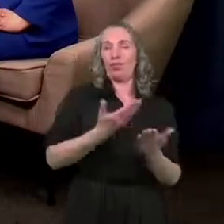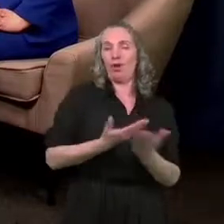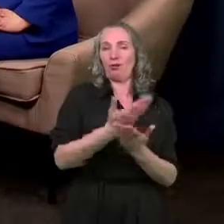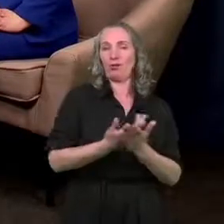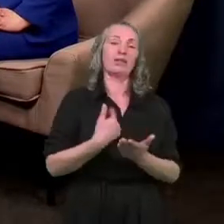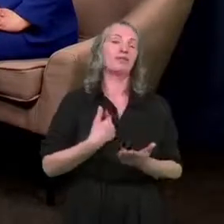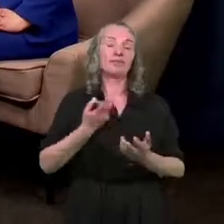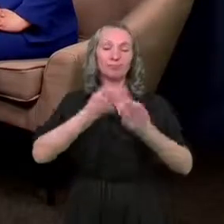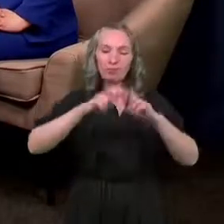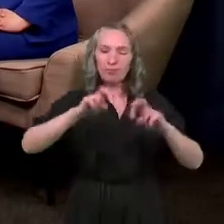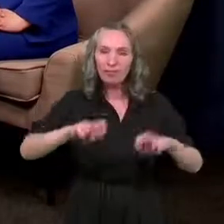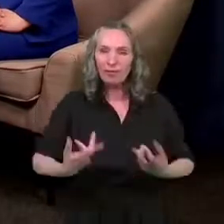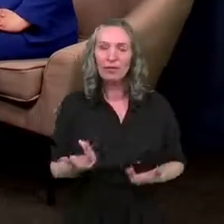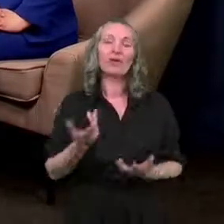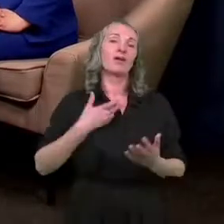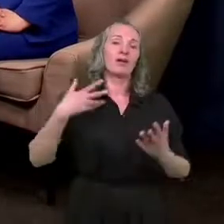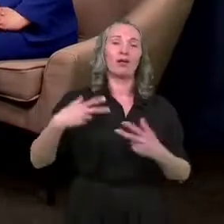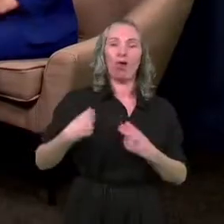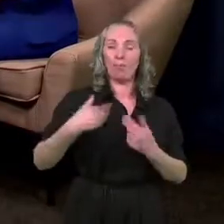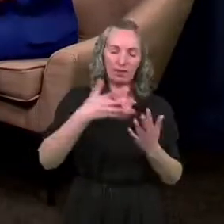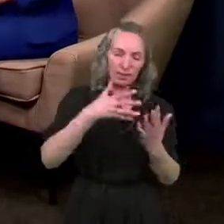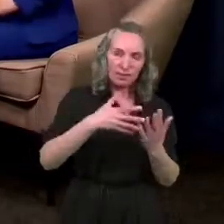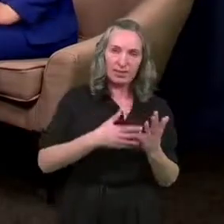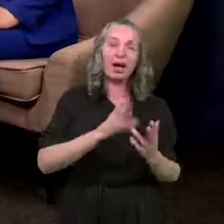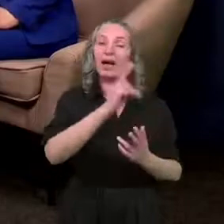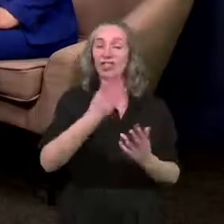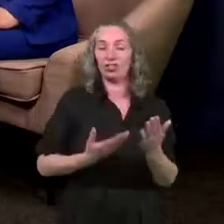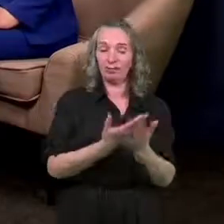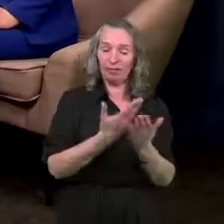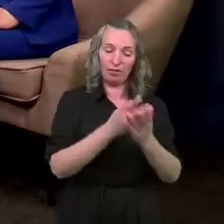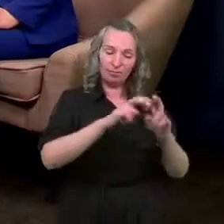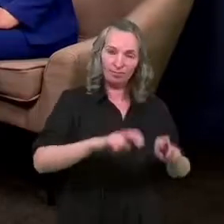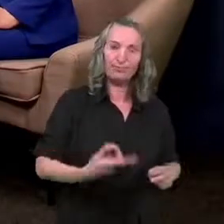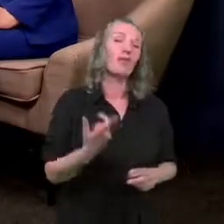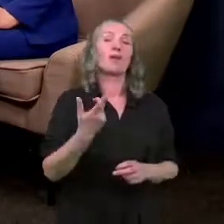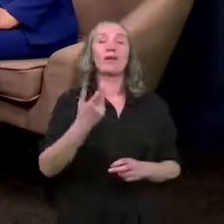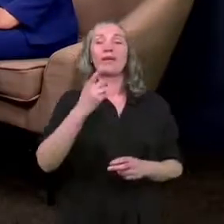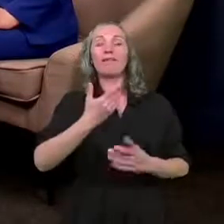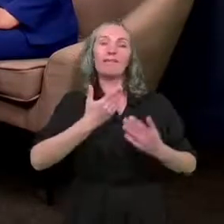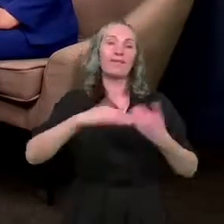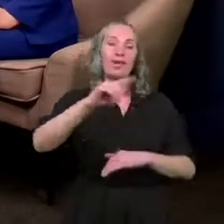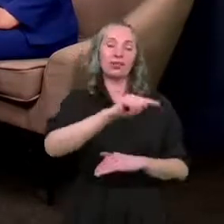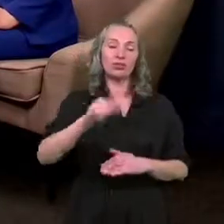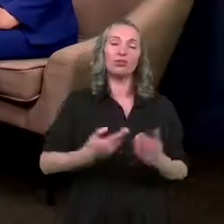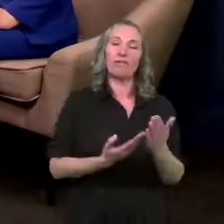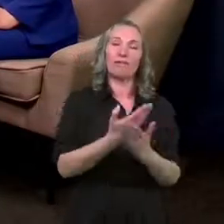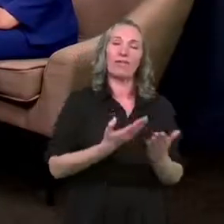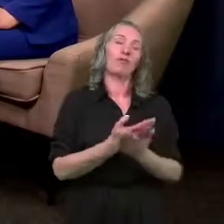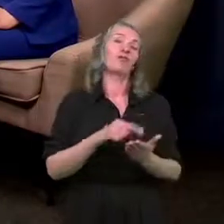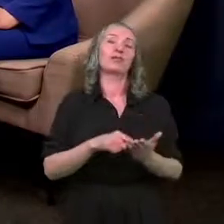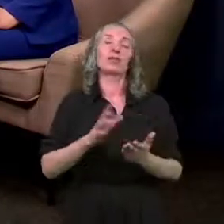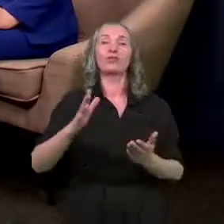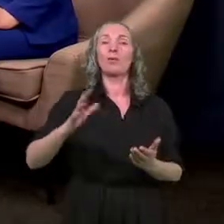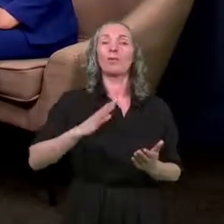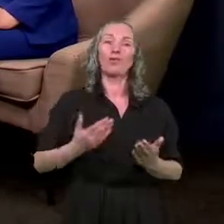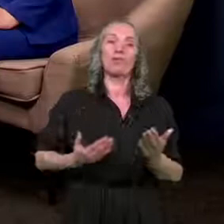analizie komisji, która przeanalizowała właściwie każdy wniosek, okazuje się, że większość tych wniosków to